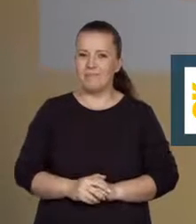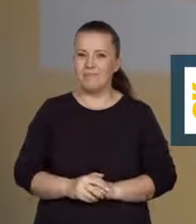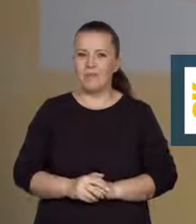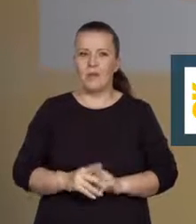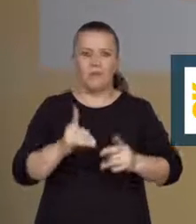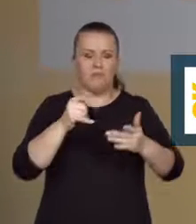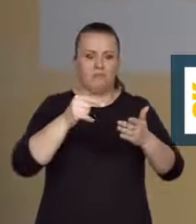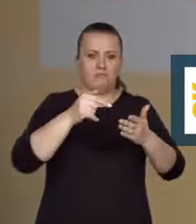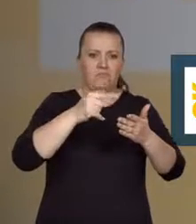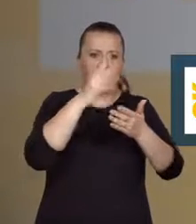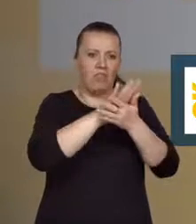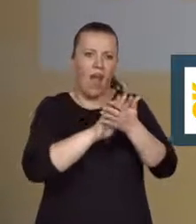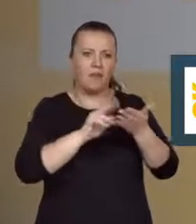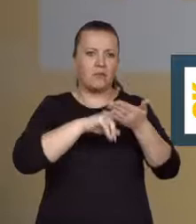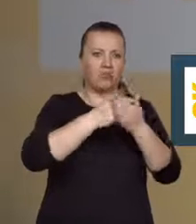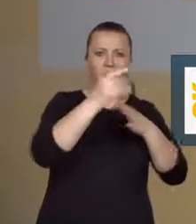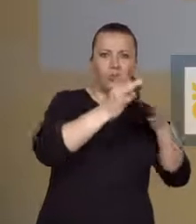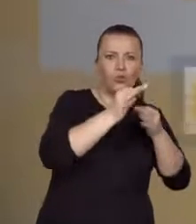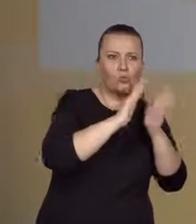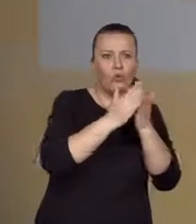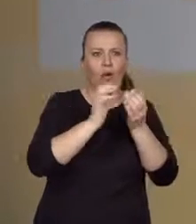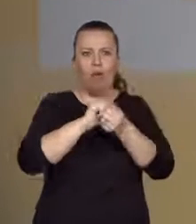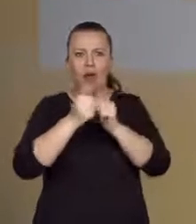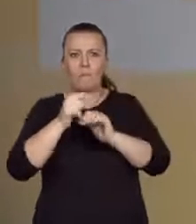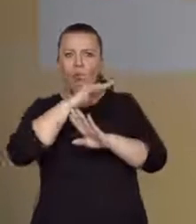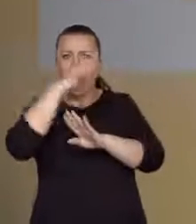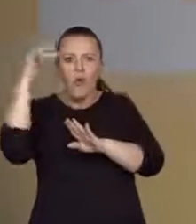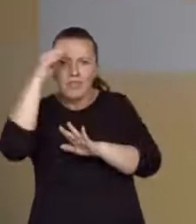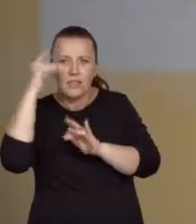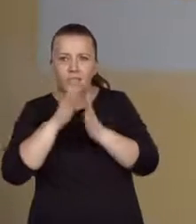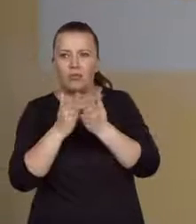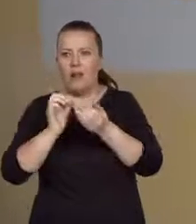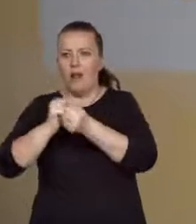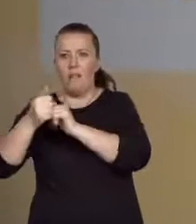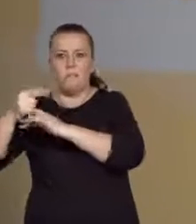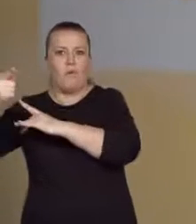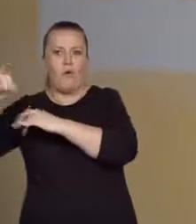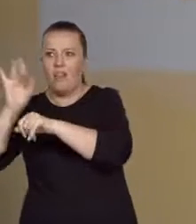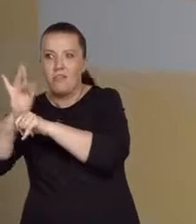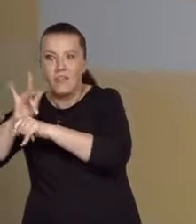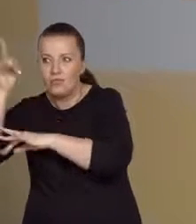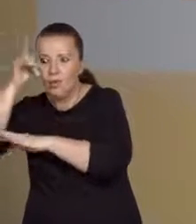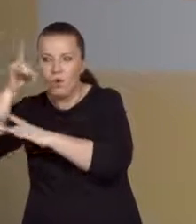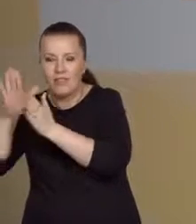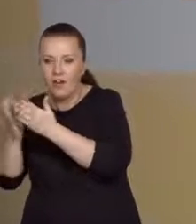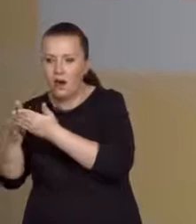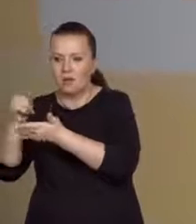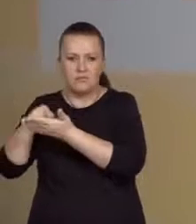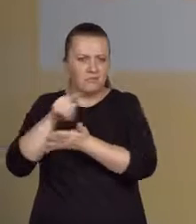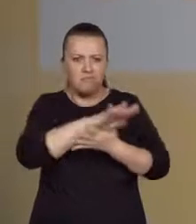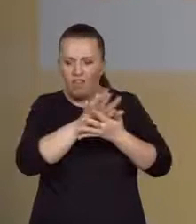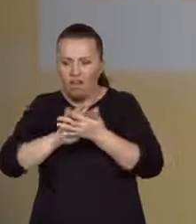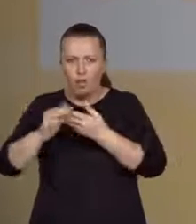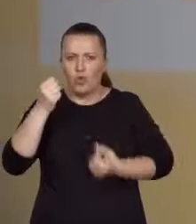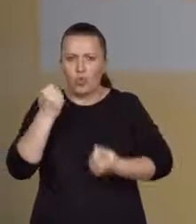przeczytać tekst historyczno-literacki, teoretyczno-literacki bądź krytyczno-literacki, który często bywa tekstem trudnym